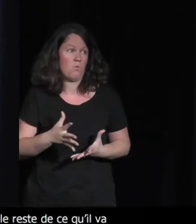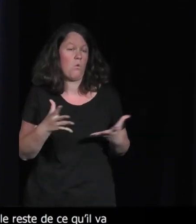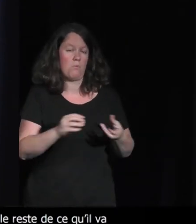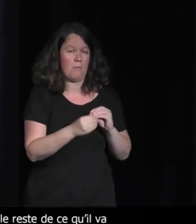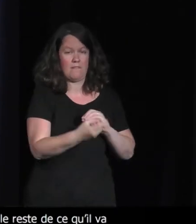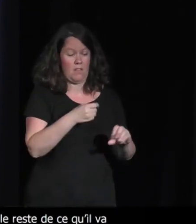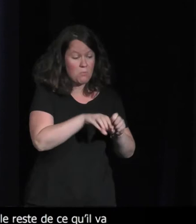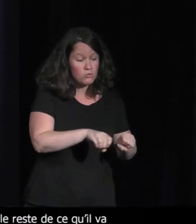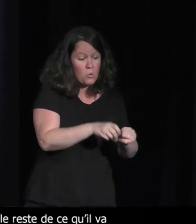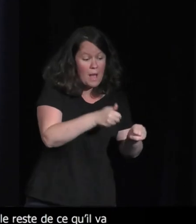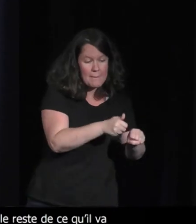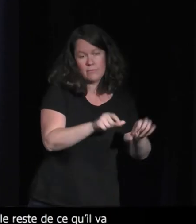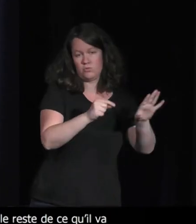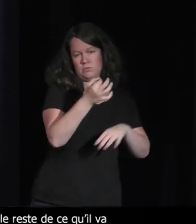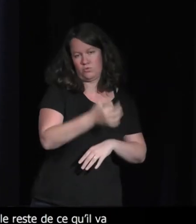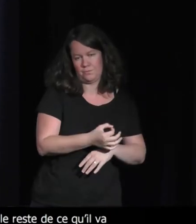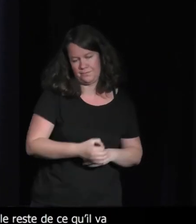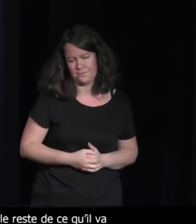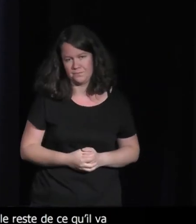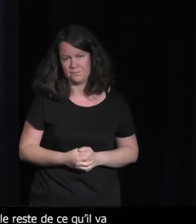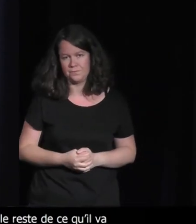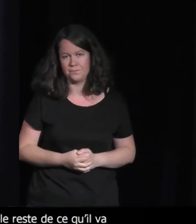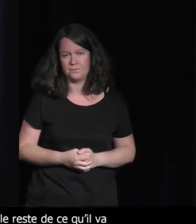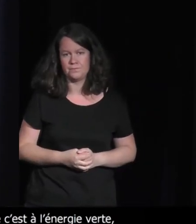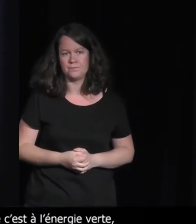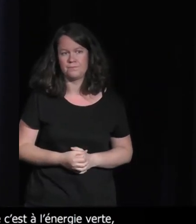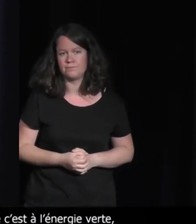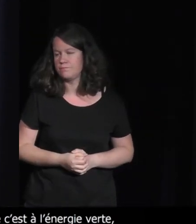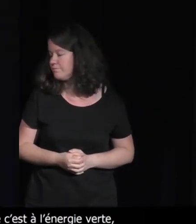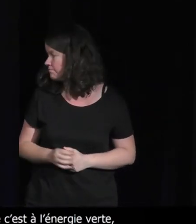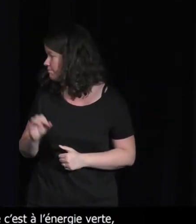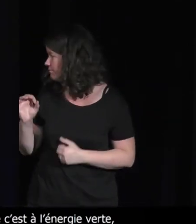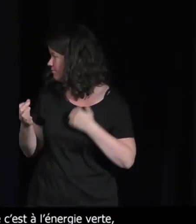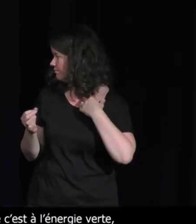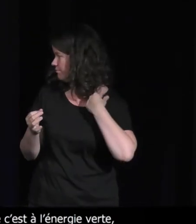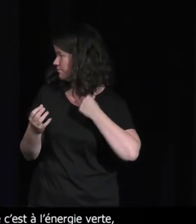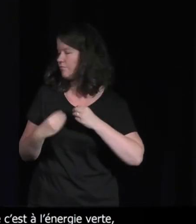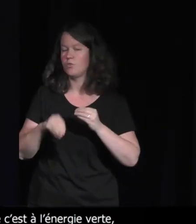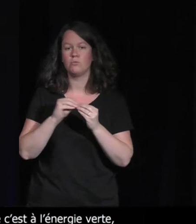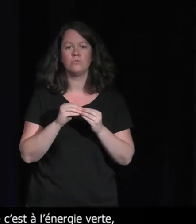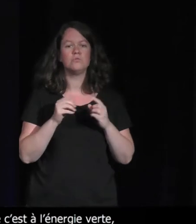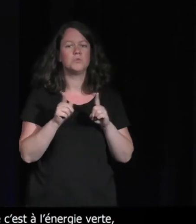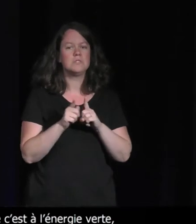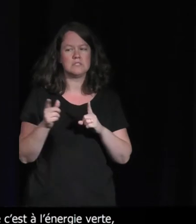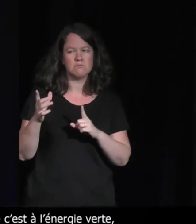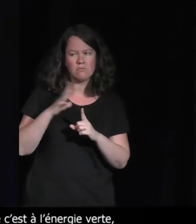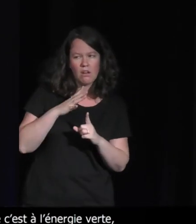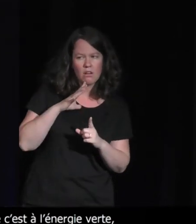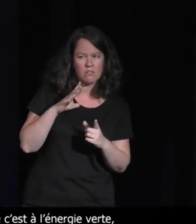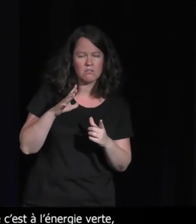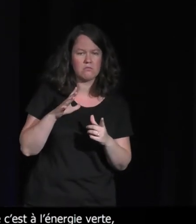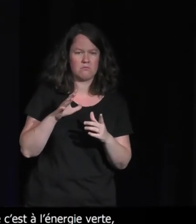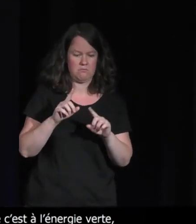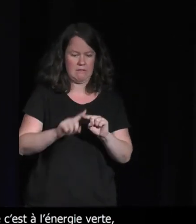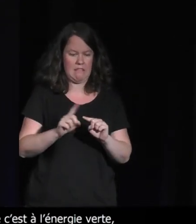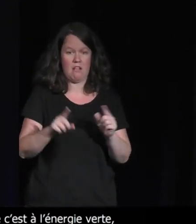il faut vraiment prendre l'analyse du cycle de vie au complet. Oui, sans compter le changement, puisque ce qui sous-tend votre discours, c'est le changement de